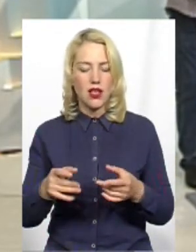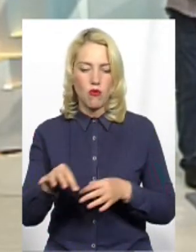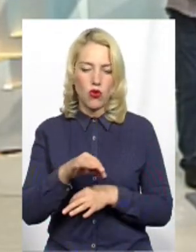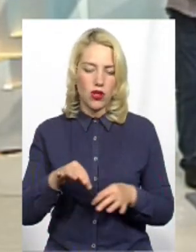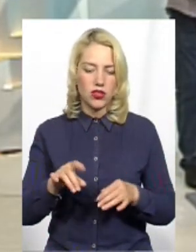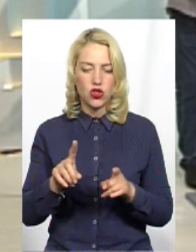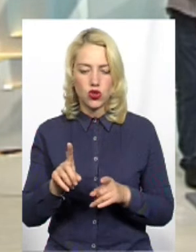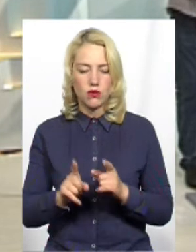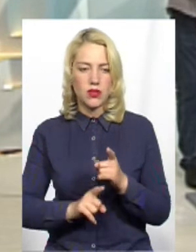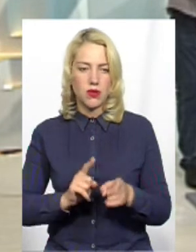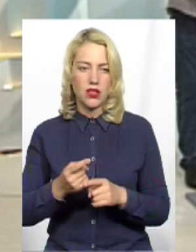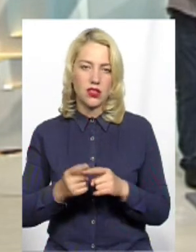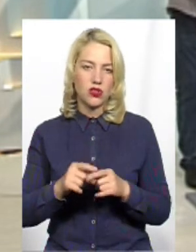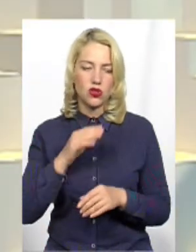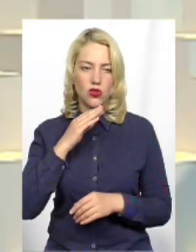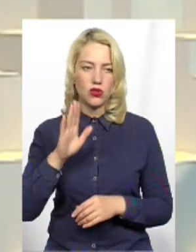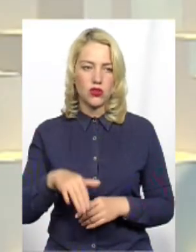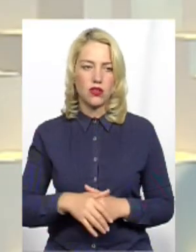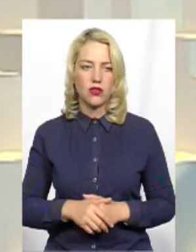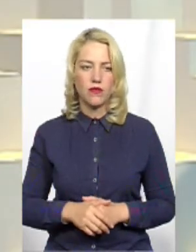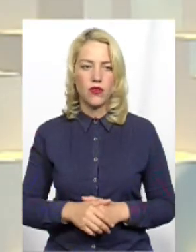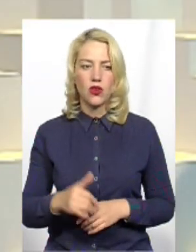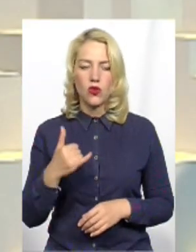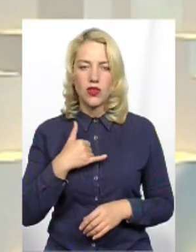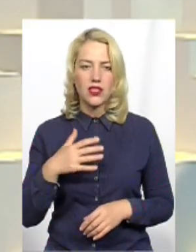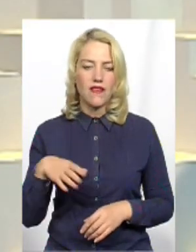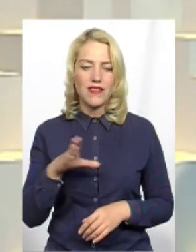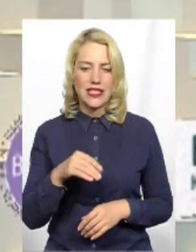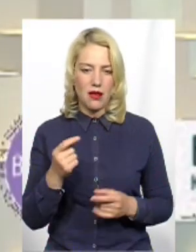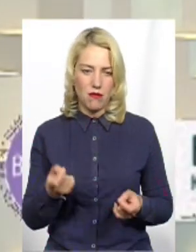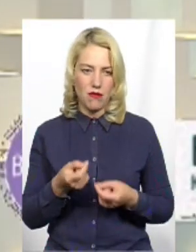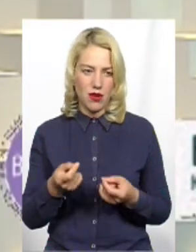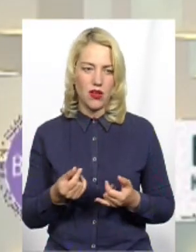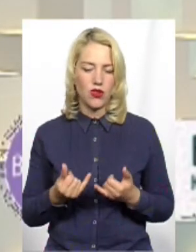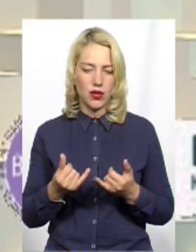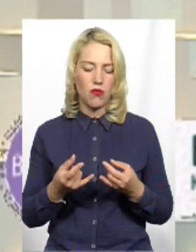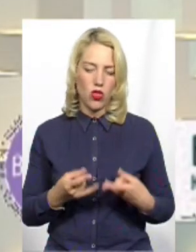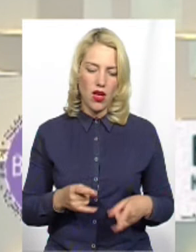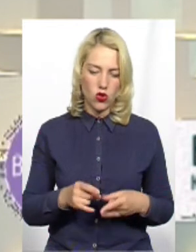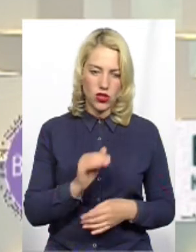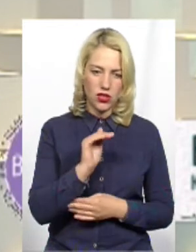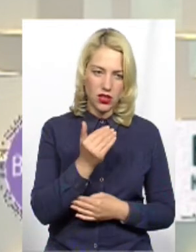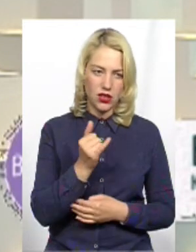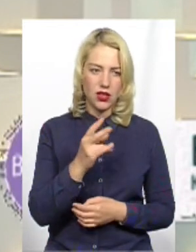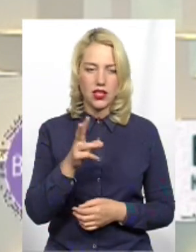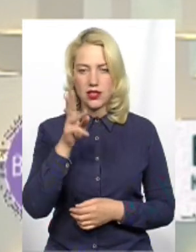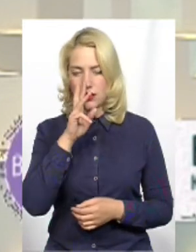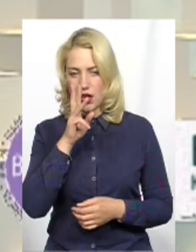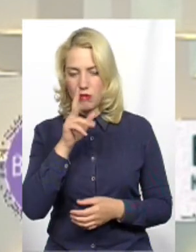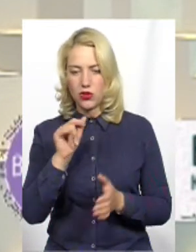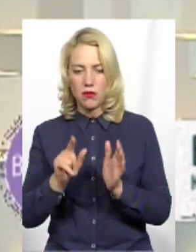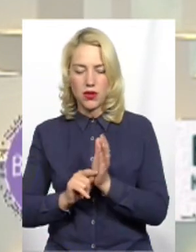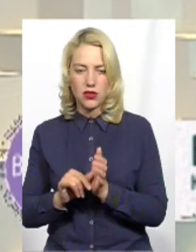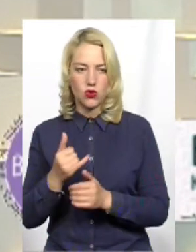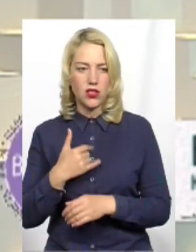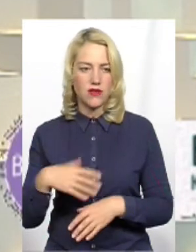для того, щоб змінити? Чи цього достатньо? У нас усе мало і для понародження дитини, і зарплатні, і пенсії